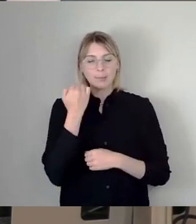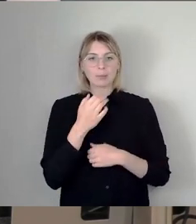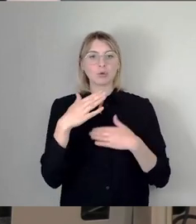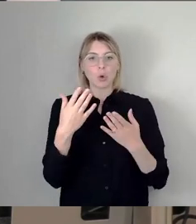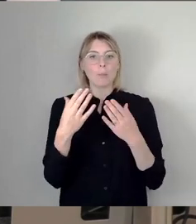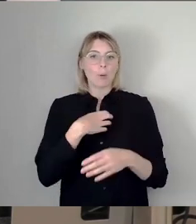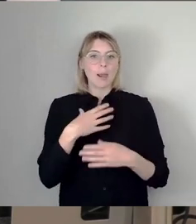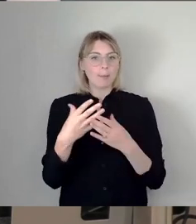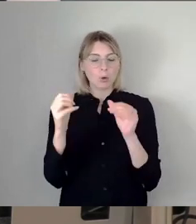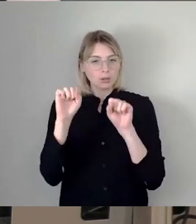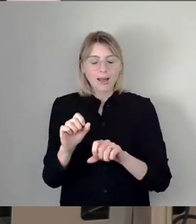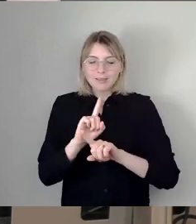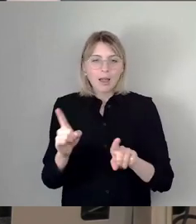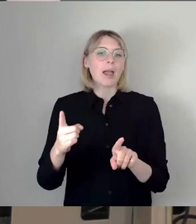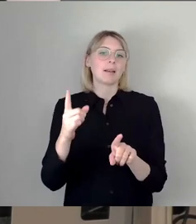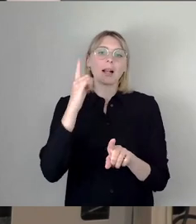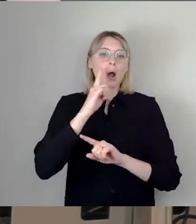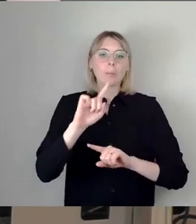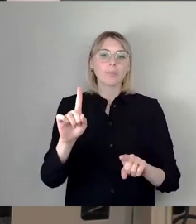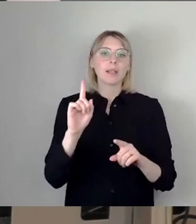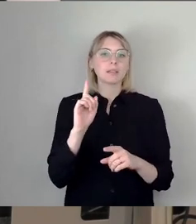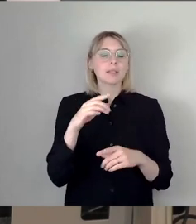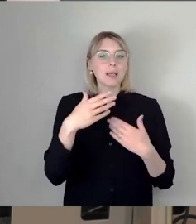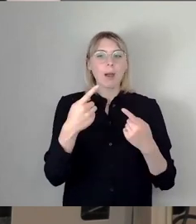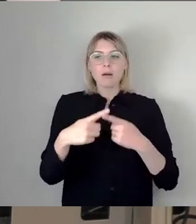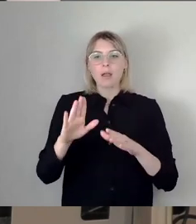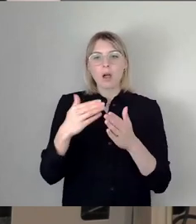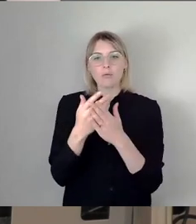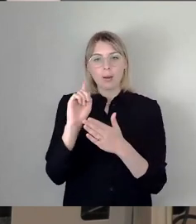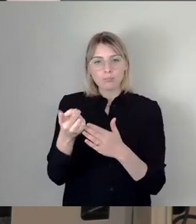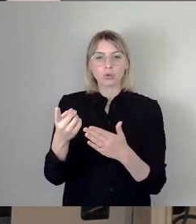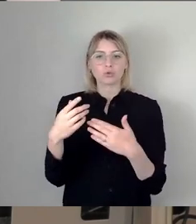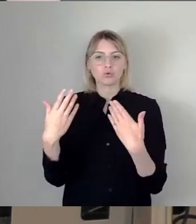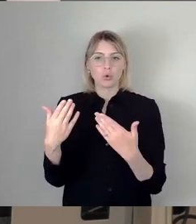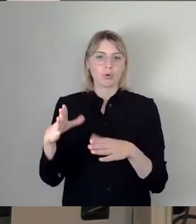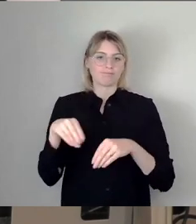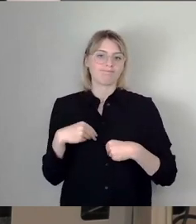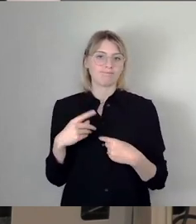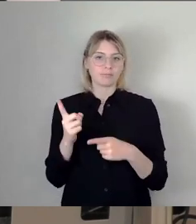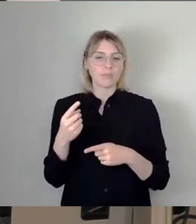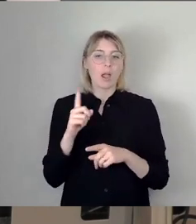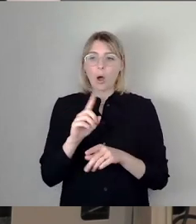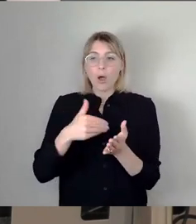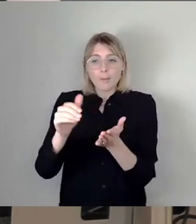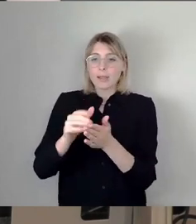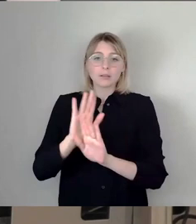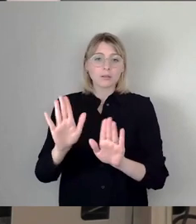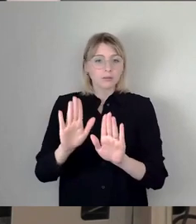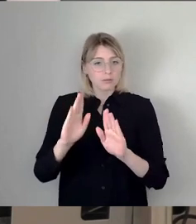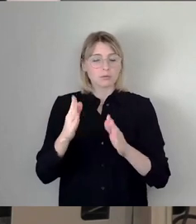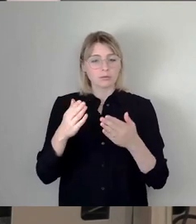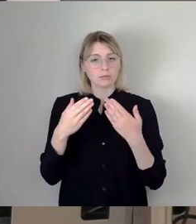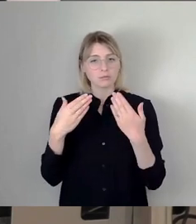klar. Da gibt es noch ganz viele andere Aufgaben, die wir erledigen müssen. Und das schieben wir auch nicht von uns, sondern das wird stetig weiter unsere